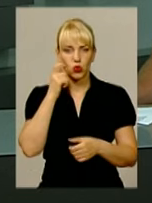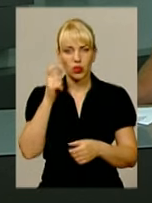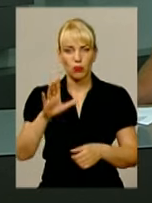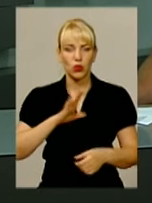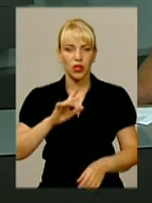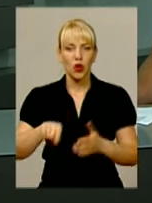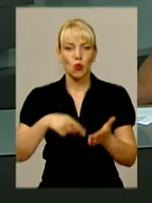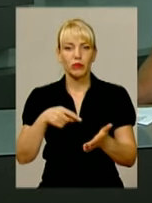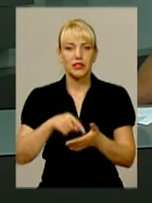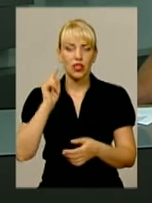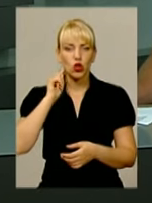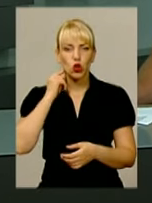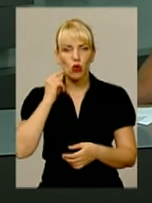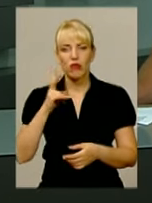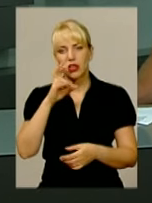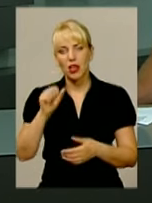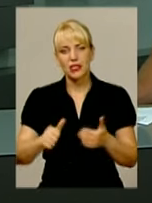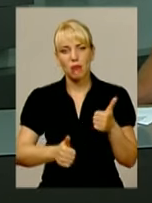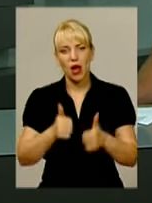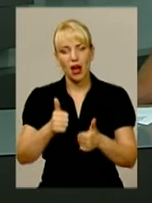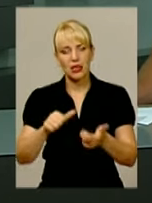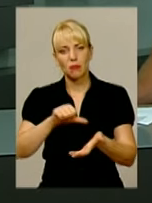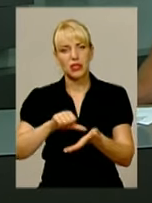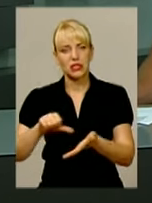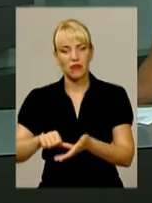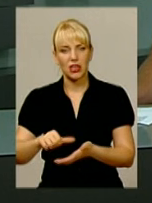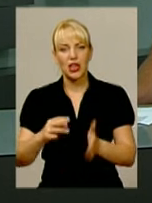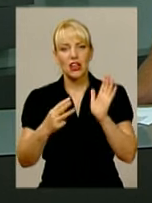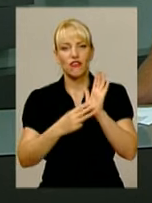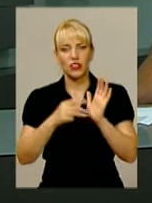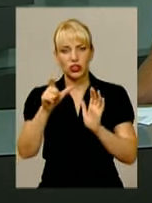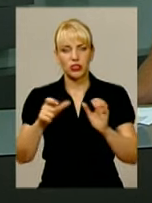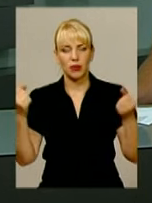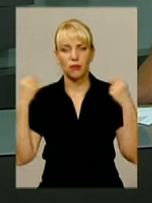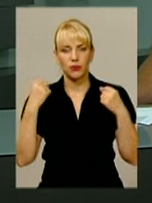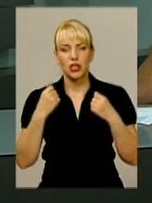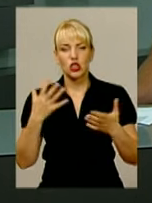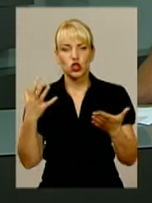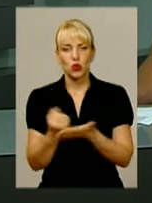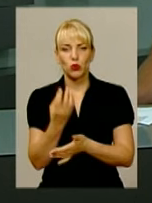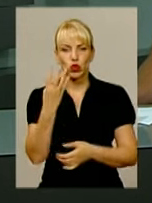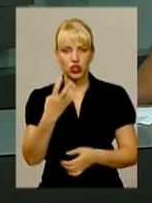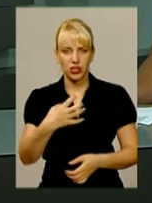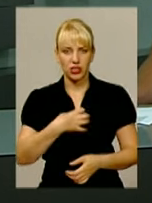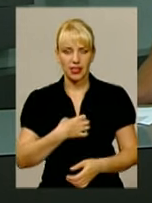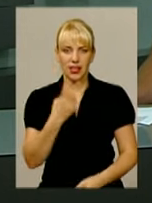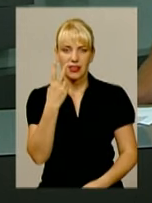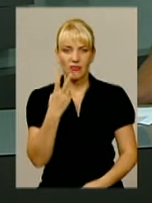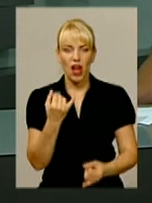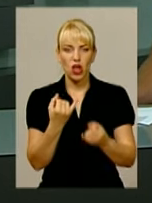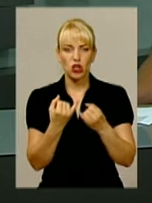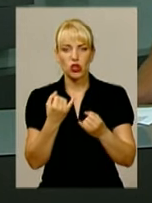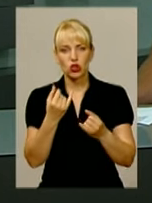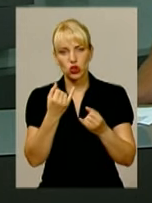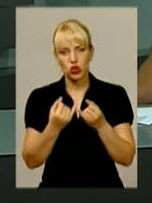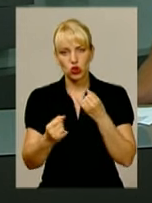Кіровограді. На змаганнях область представляли восьмеро легкоатлетів. Їм вдалося здобути чотири нагороди – два золота з трибках в довжину